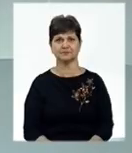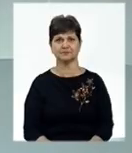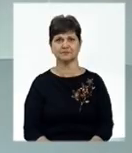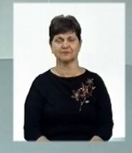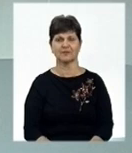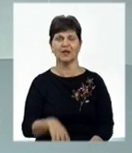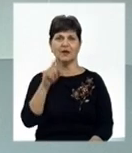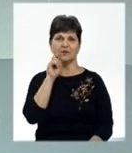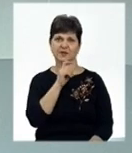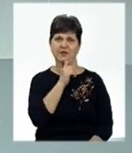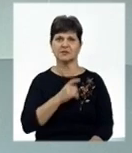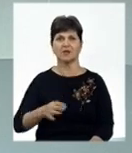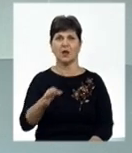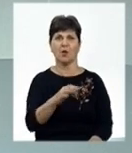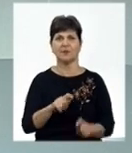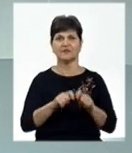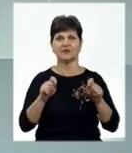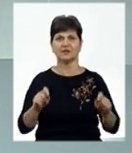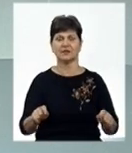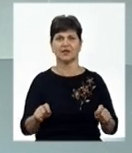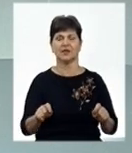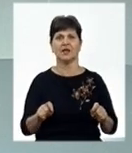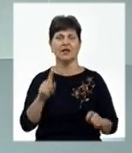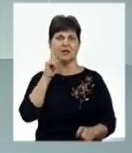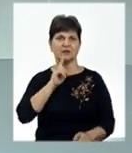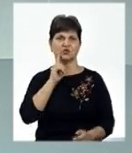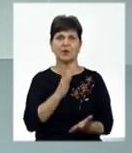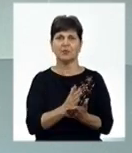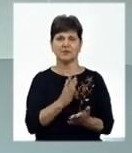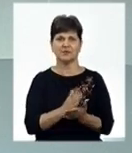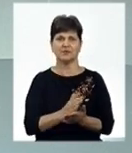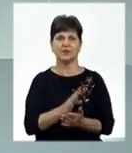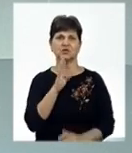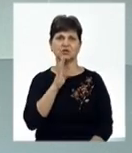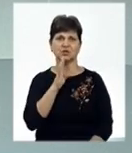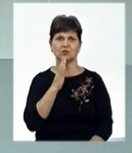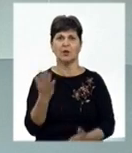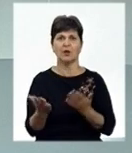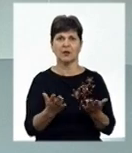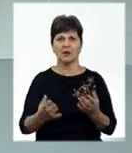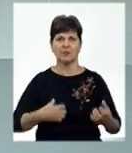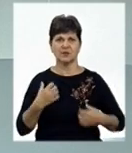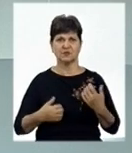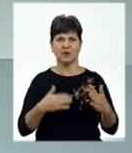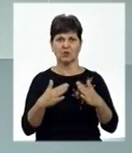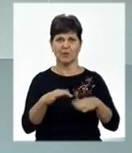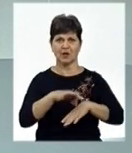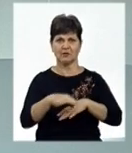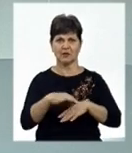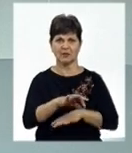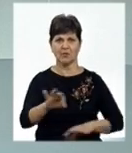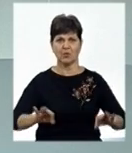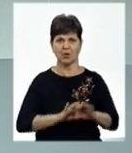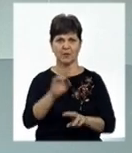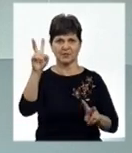У Вінницькій області відкрили притулок для тимчасового перебування жінок, які пережили домашнє насилля. Проект